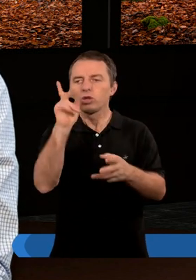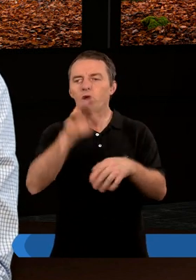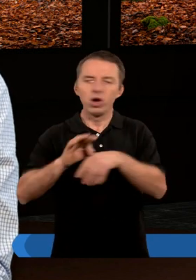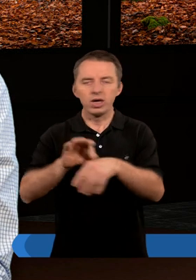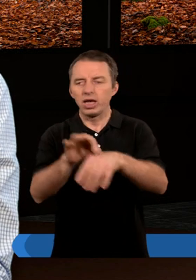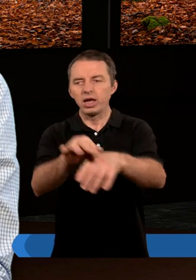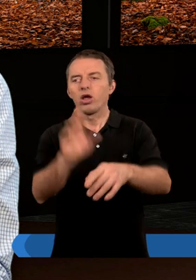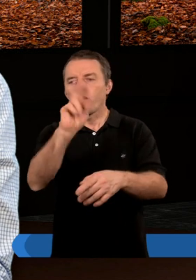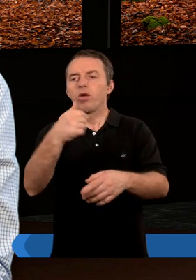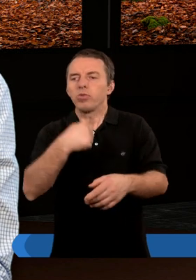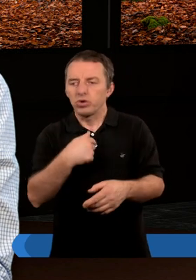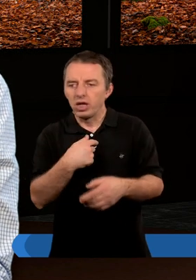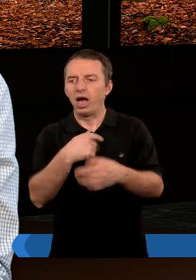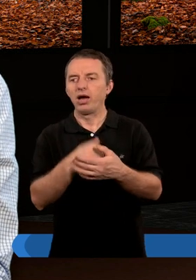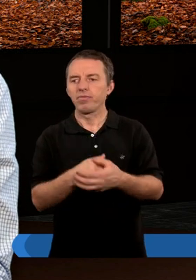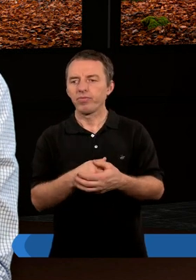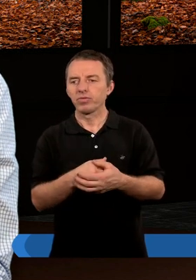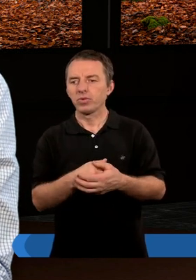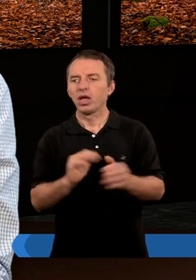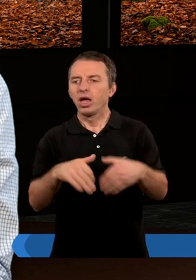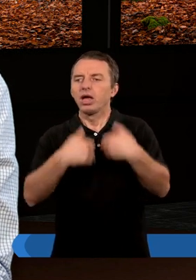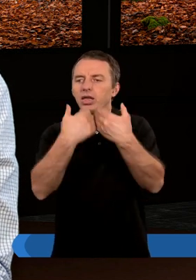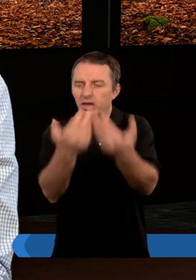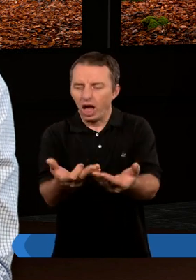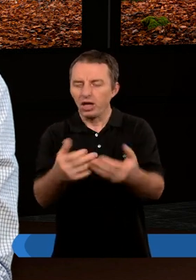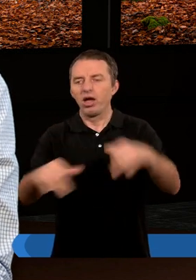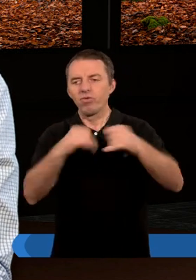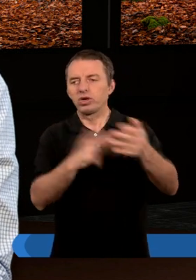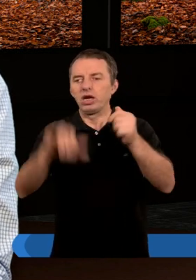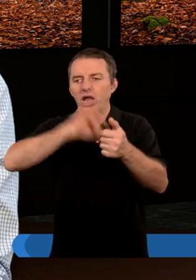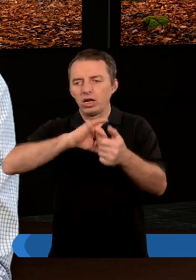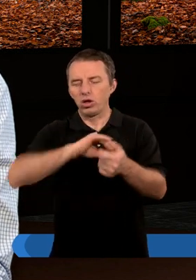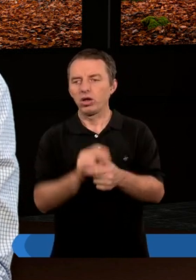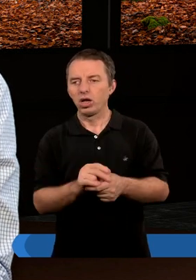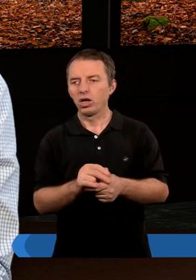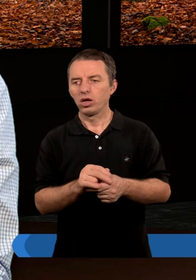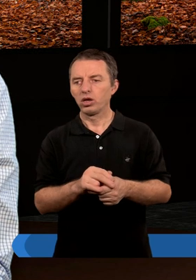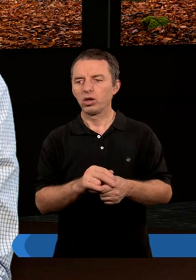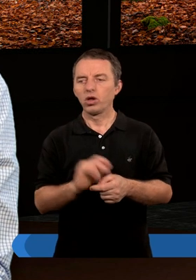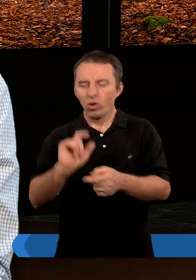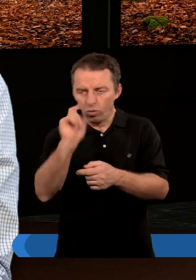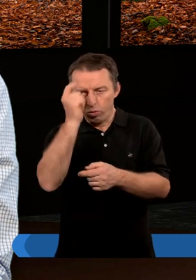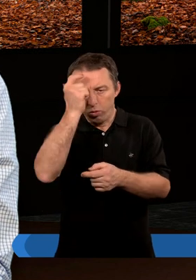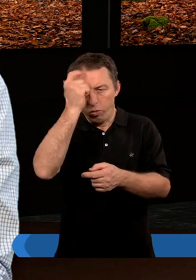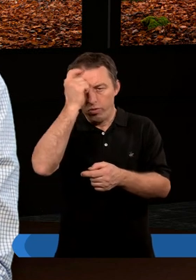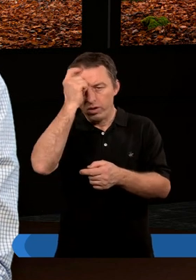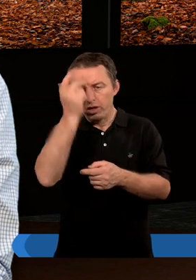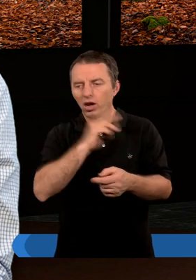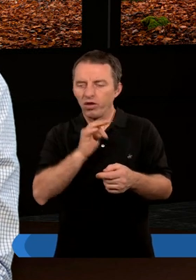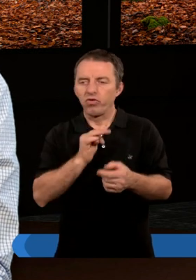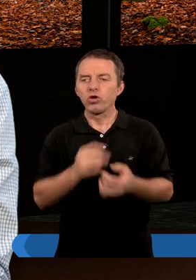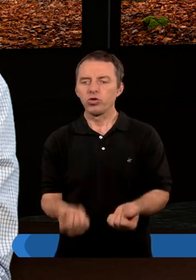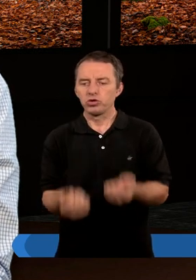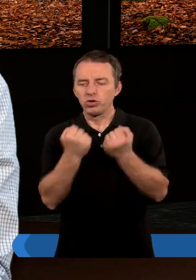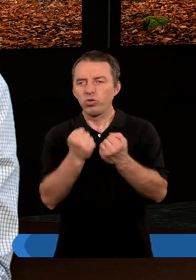kieruje? Komu ja daję władzę nad sobą, a głównie to chyba nad swoją